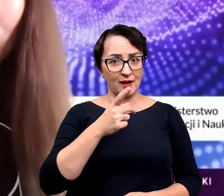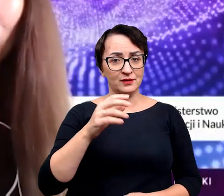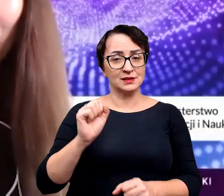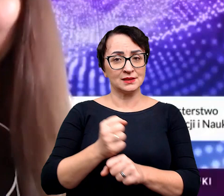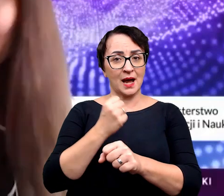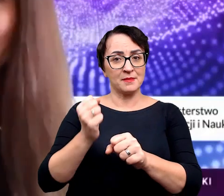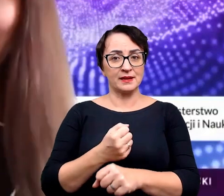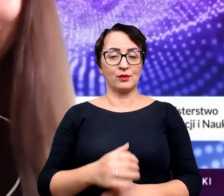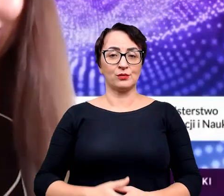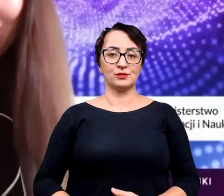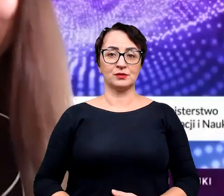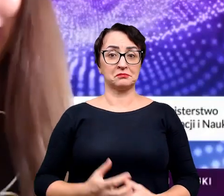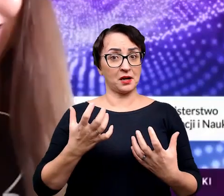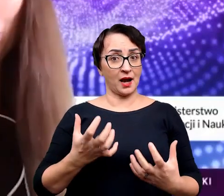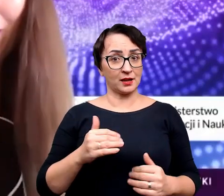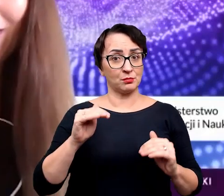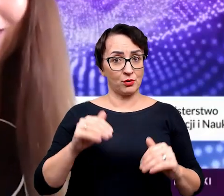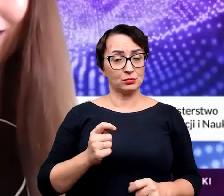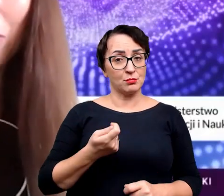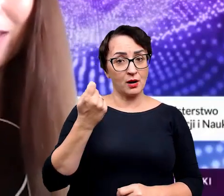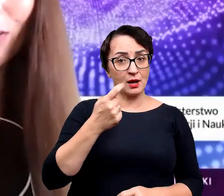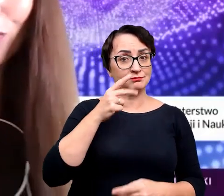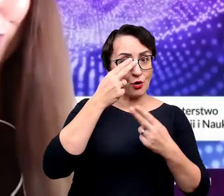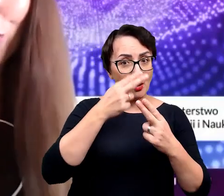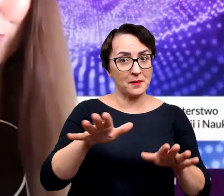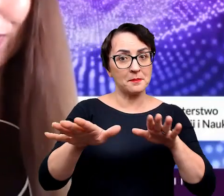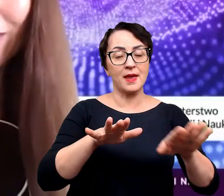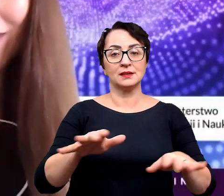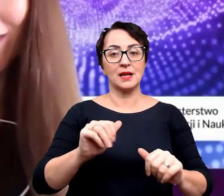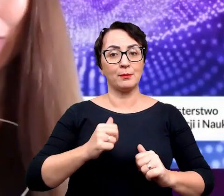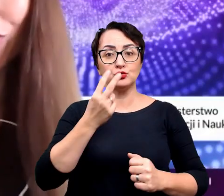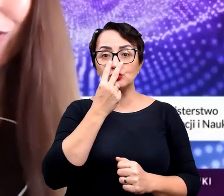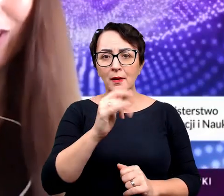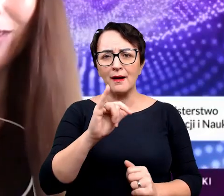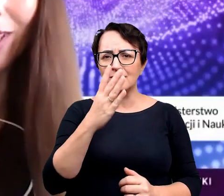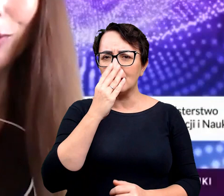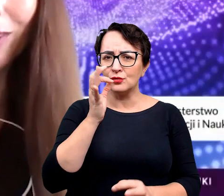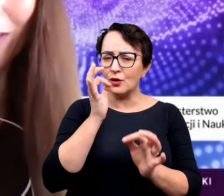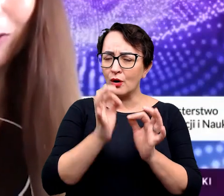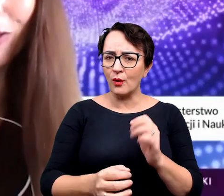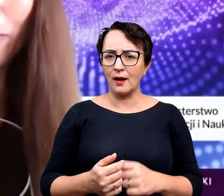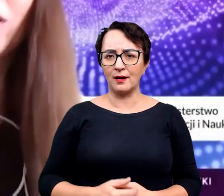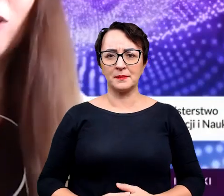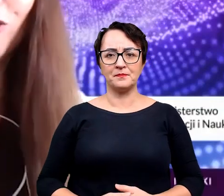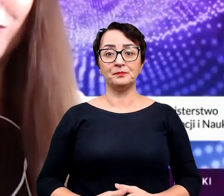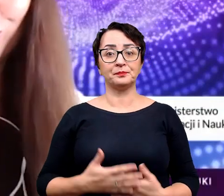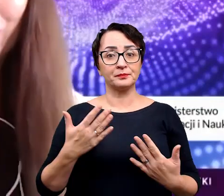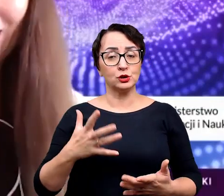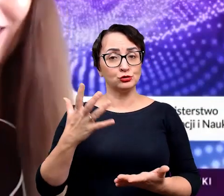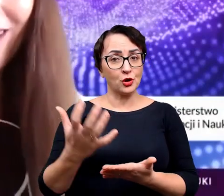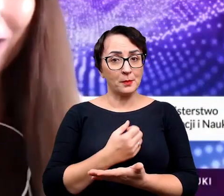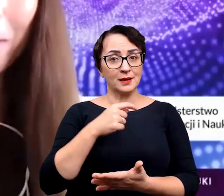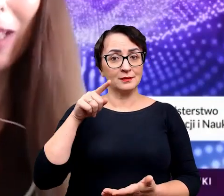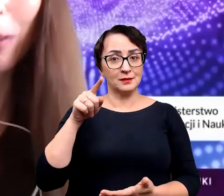skamieniałościami i chętnie by takie miejsce odwiedziło, żeby zobaczyć jak one wyglądały i tym bardziej, że